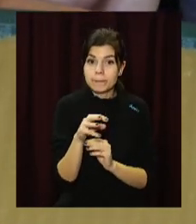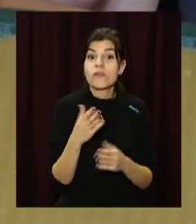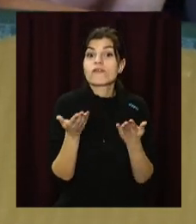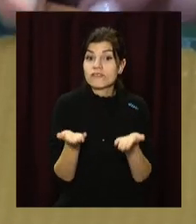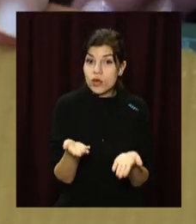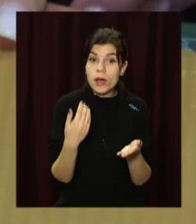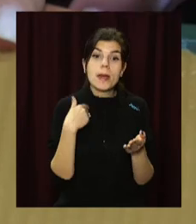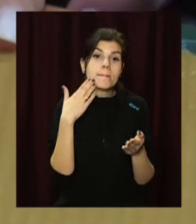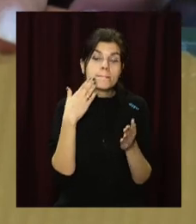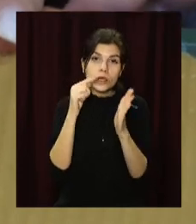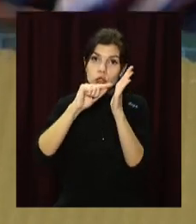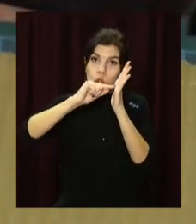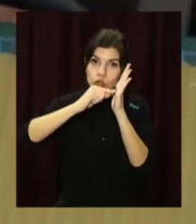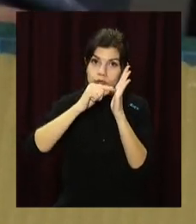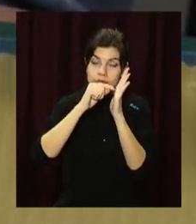робимо помітку.